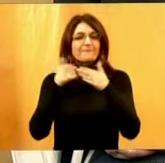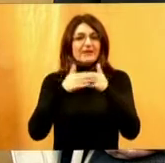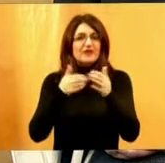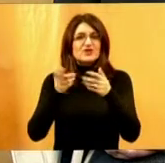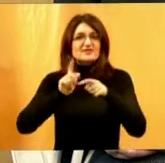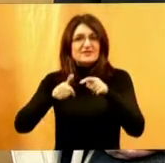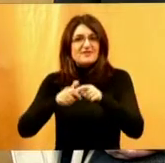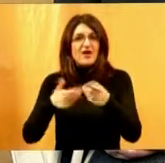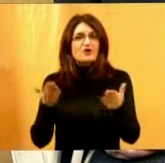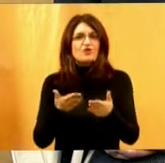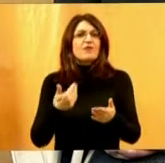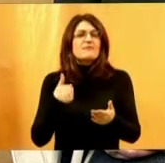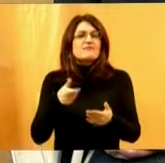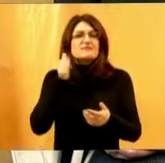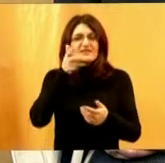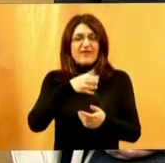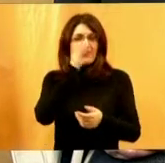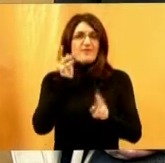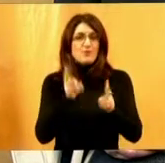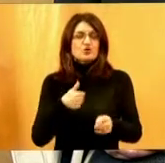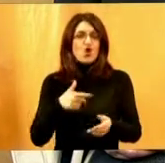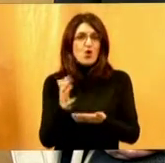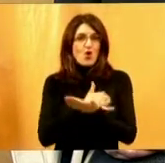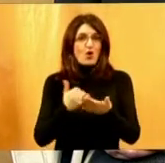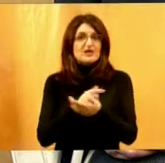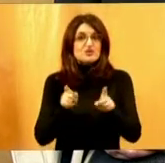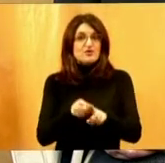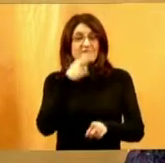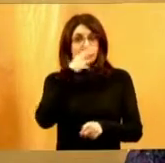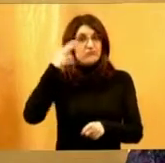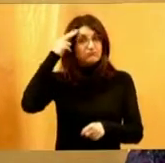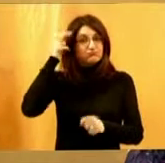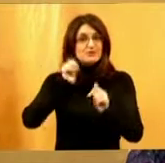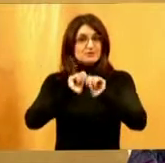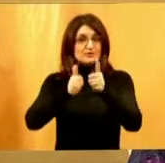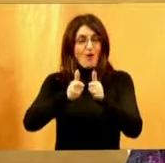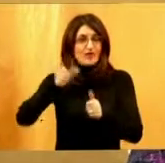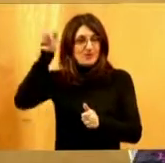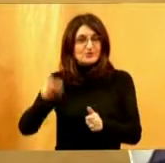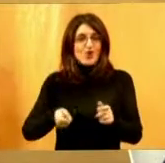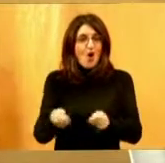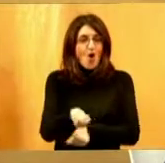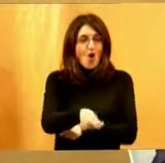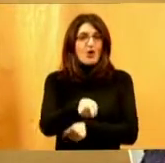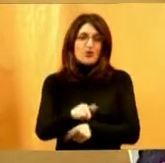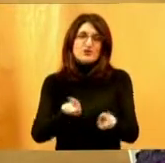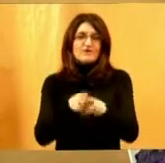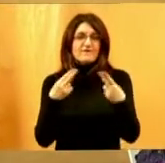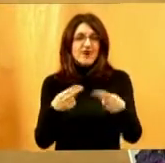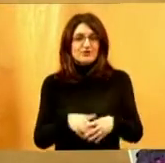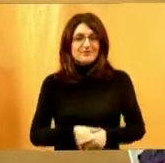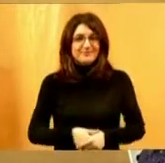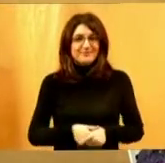predmete koji nam svakodnevno mogu koristiti. A i vidjet će hokejaše, moći će se s njima podušiti. naravno. Da, to je što je važno. Naravno.